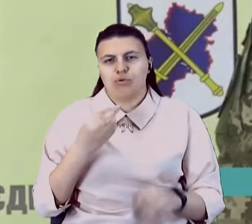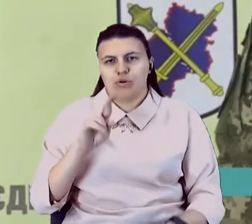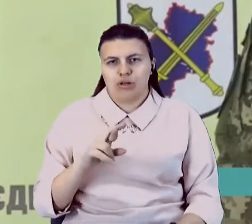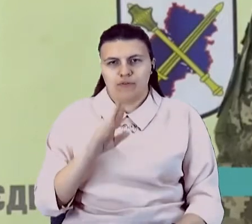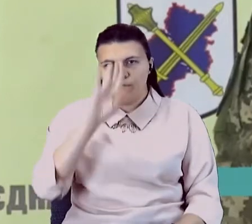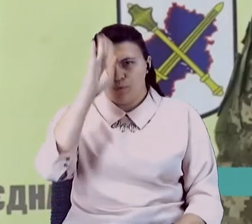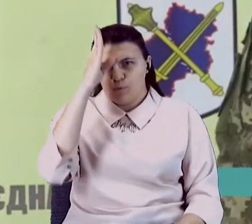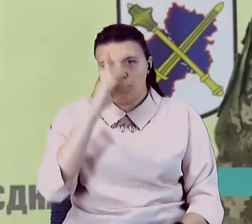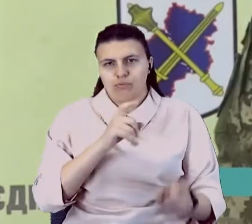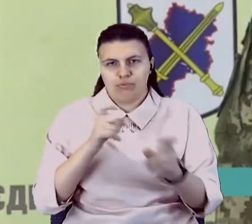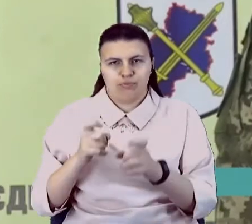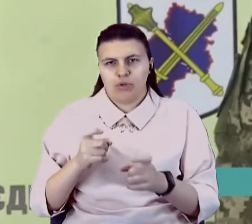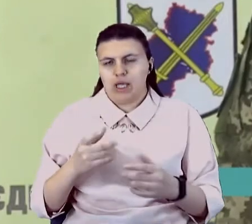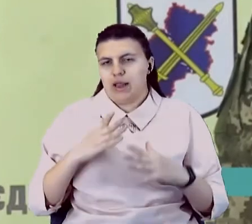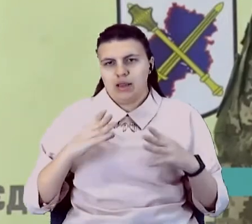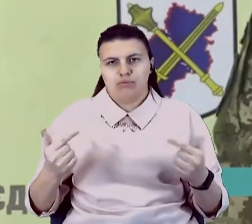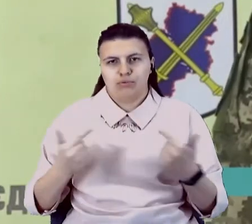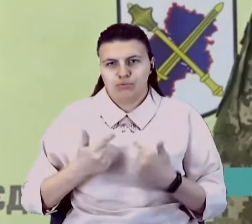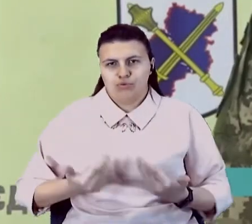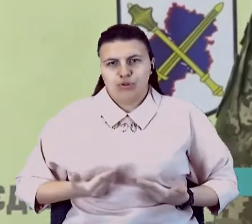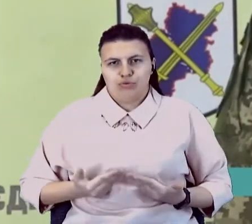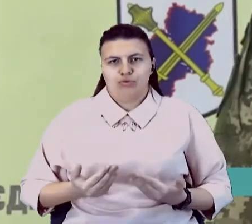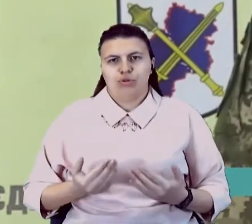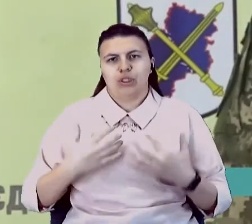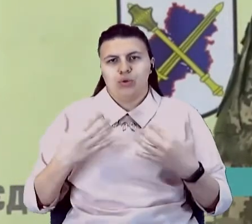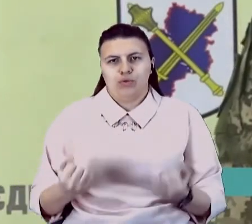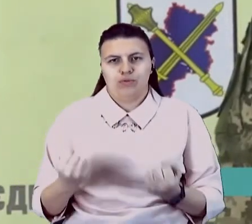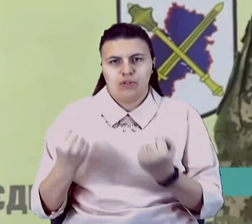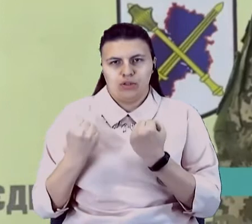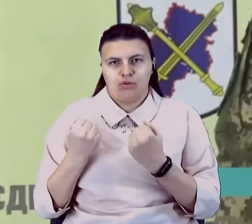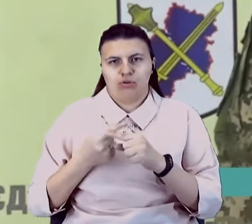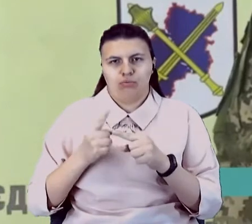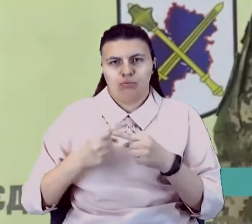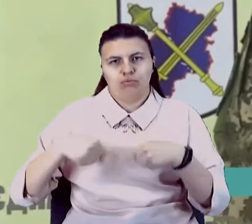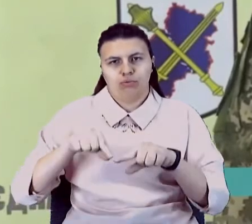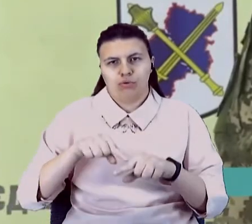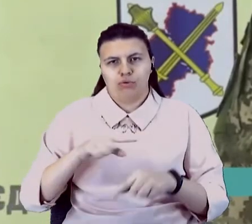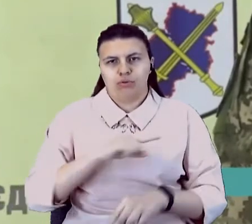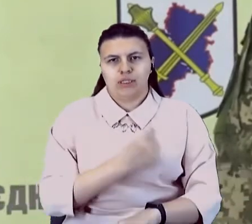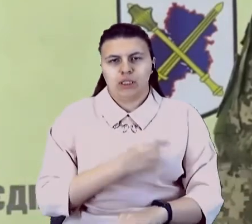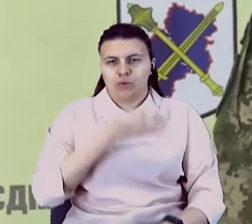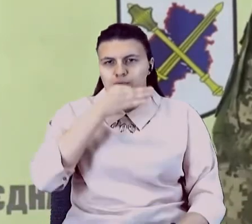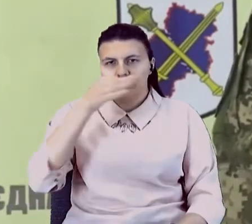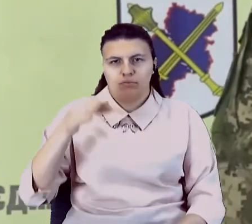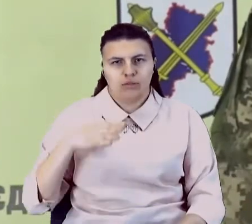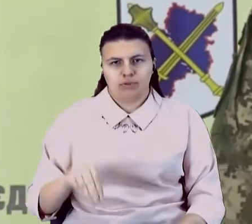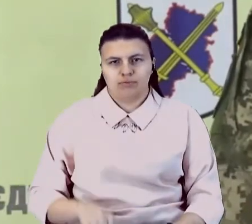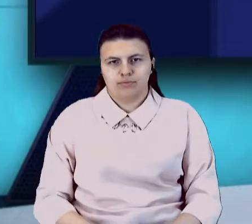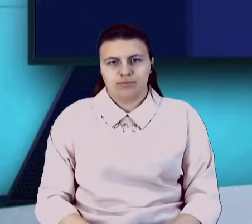загрози життю та здоров'ю наших захисників. Тому під розділ об'єднаних сил зброю у відповідь не застосували.